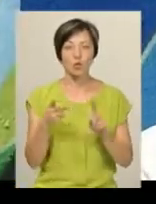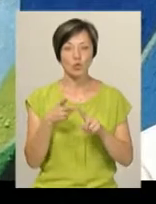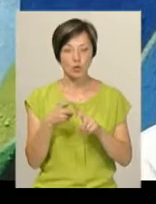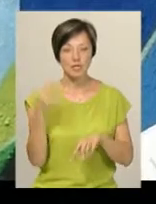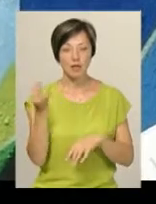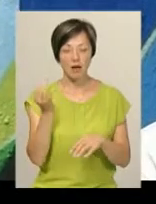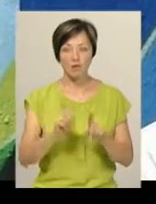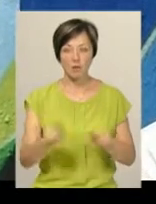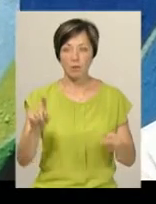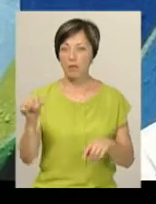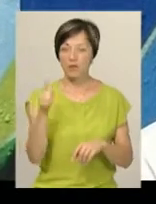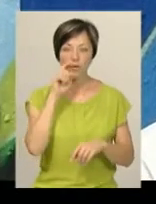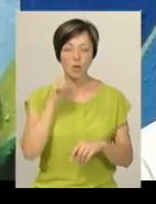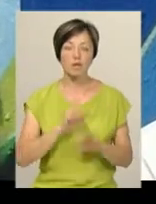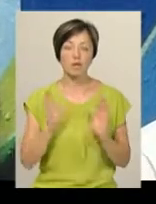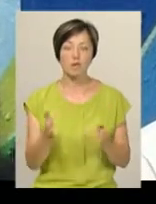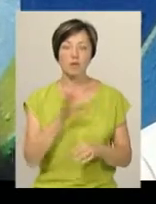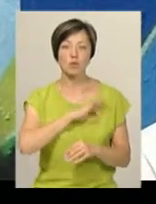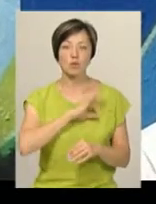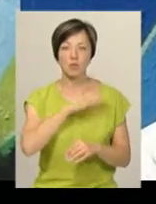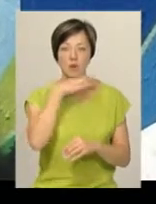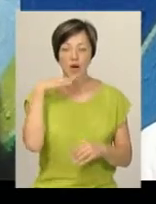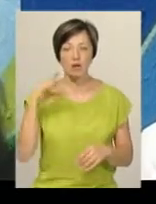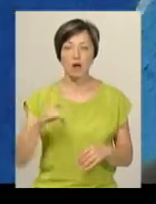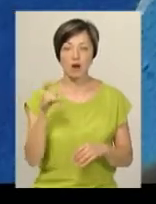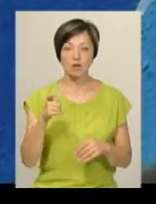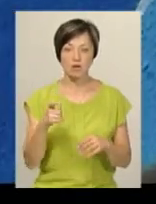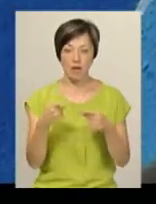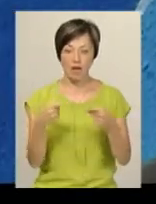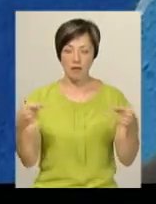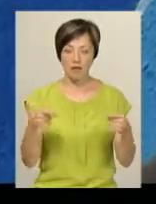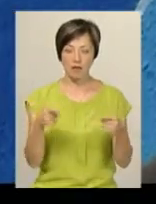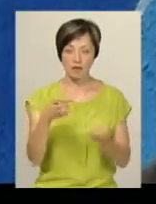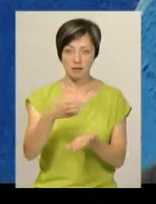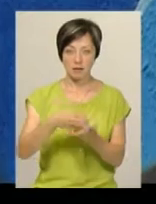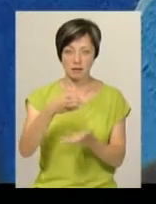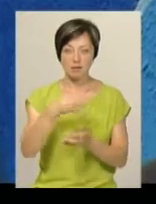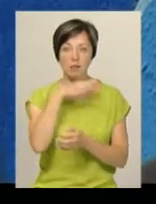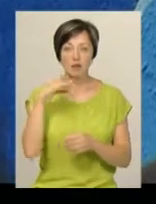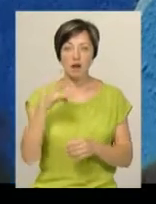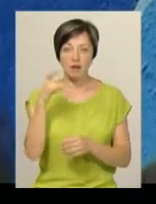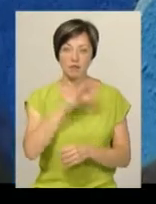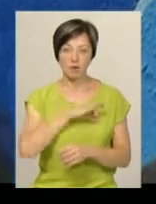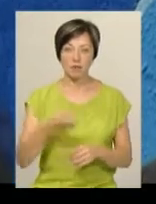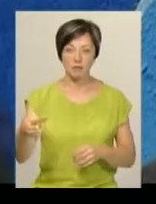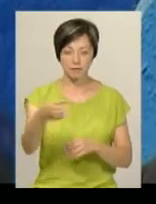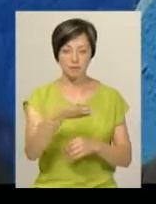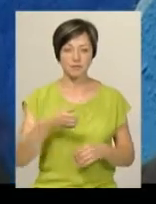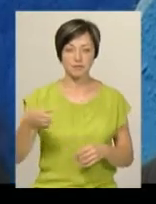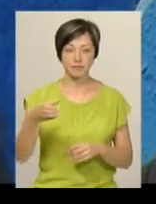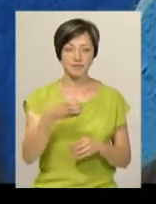цікава штука, вперше в Україні, ми будемо використовувати багаторазову тару. Дина бере стикан багаторазового криста і з ним постійно ходить,